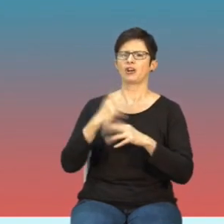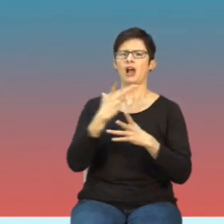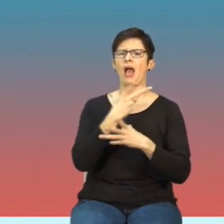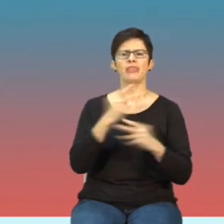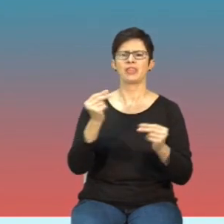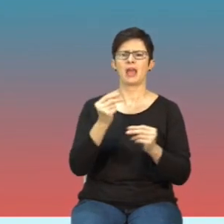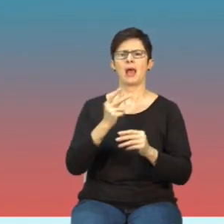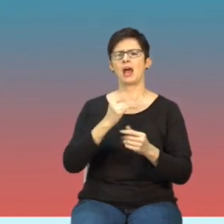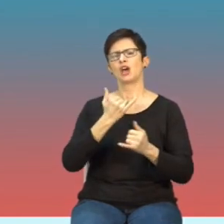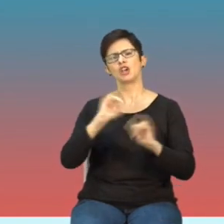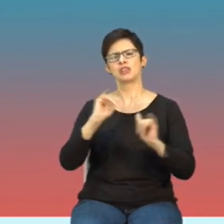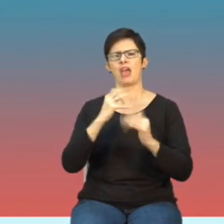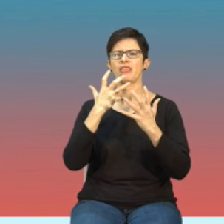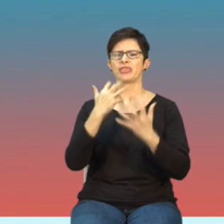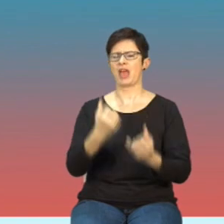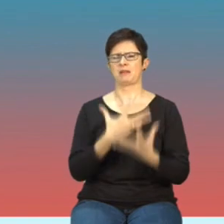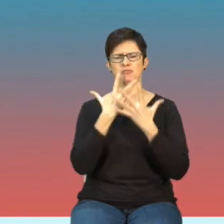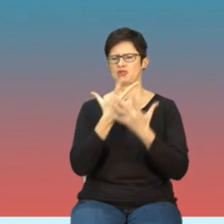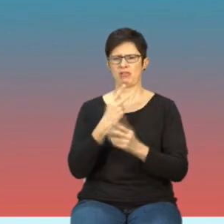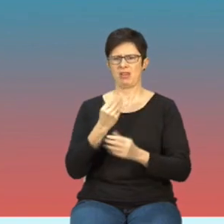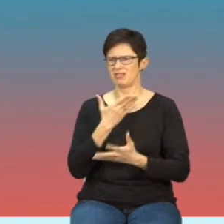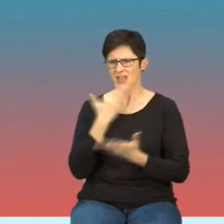związku z tym dla nich